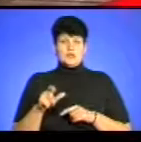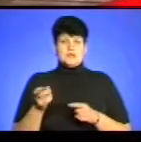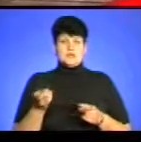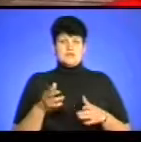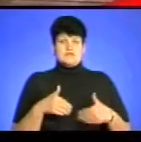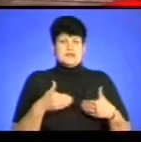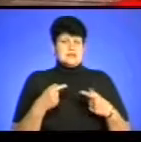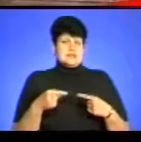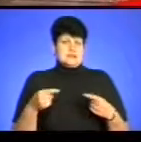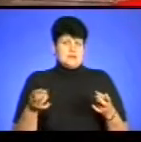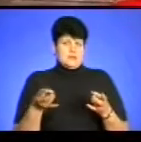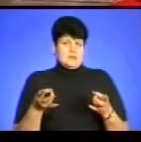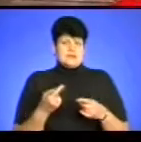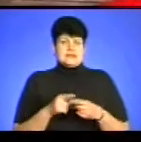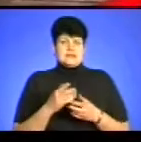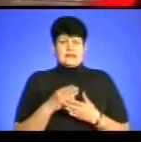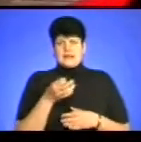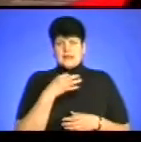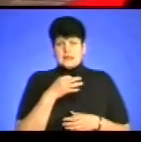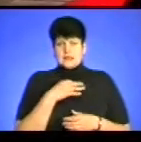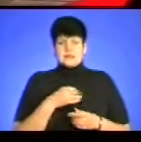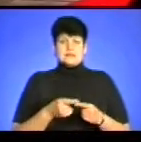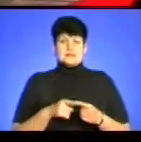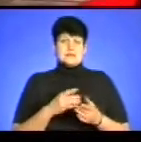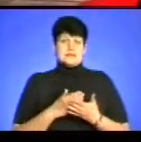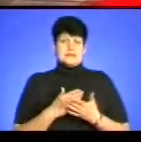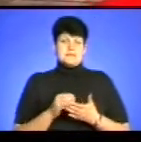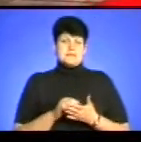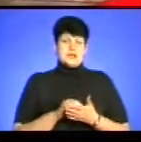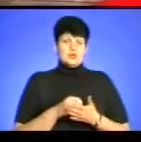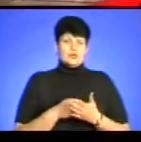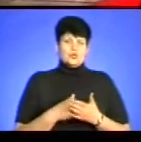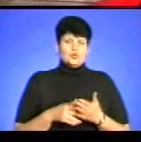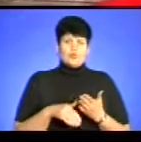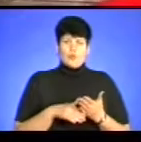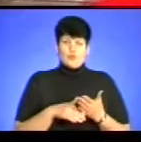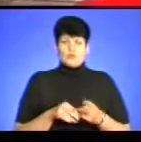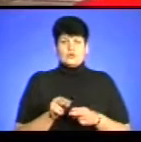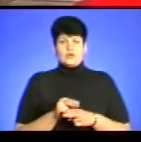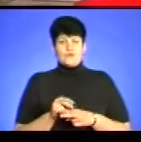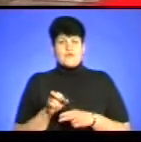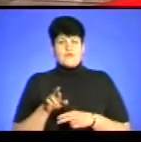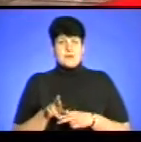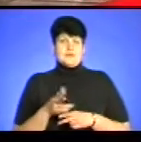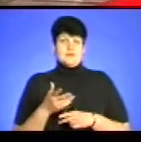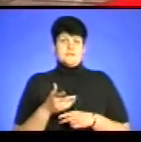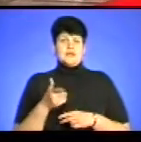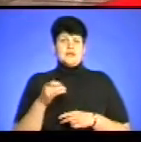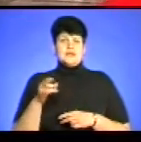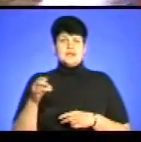зі всякими потребами. Це є і на ліки, і на матеріальну допомогу, лікування. Також і гігієнічні